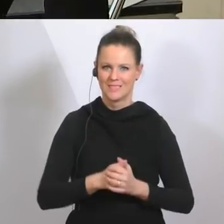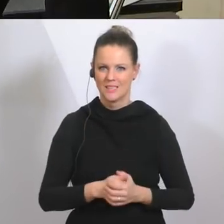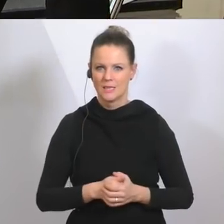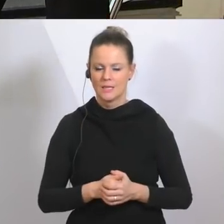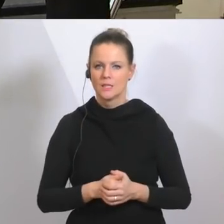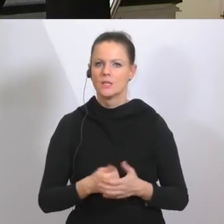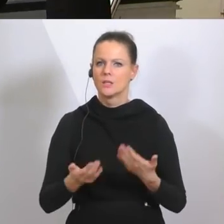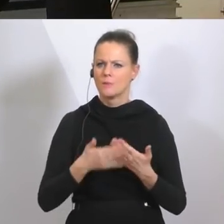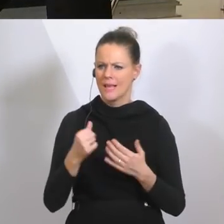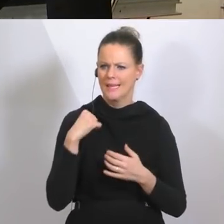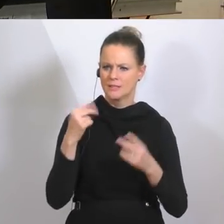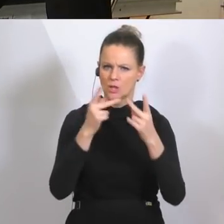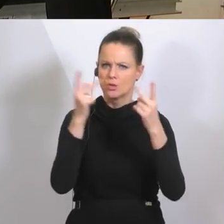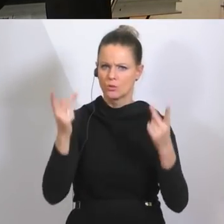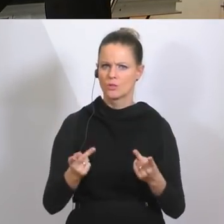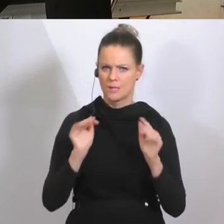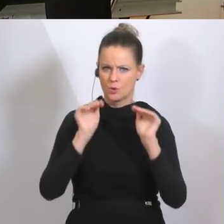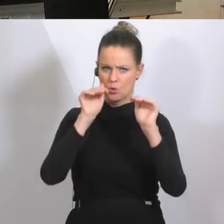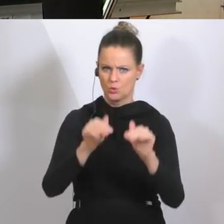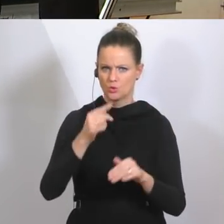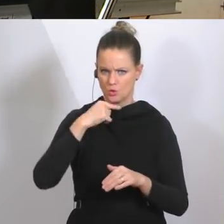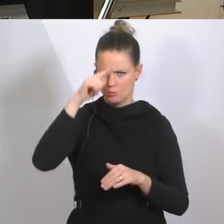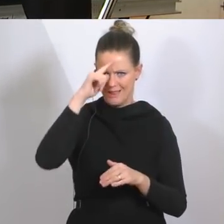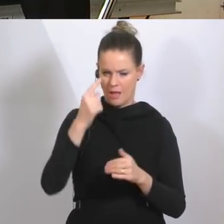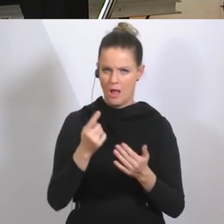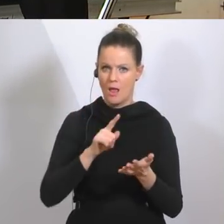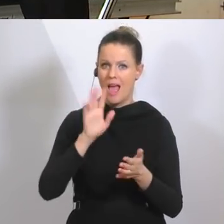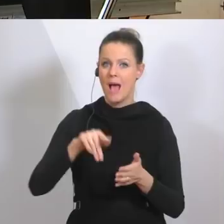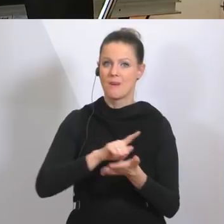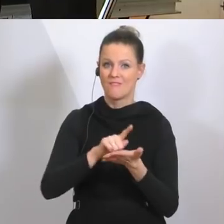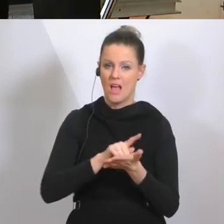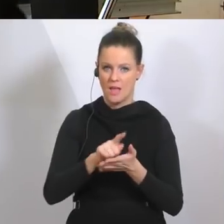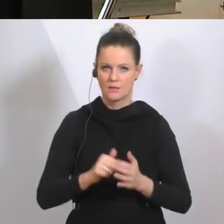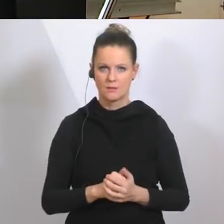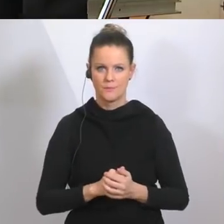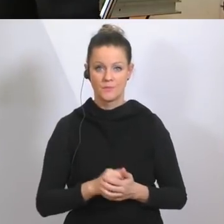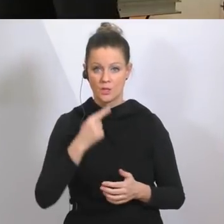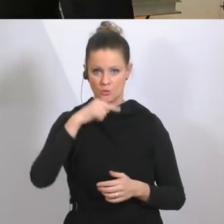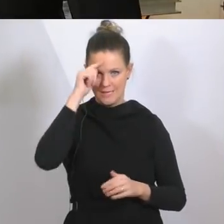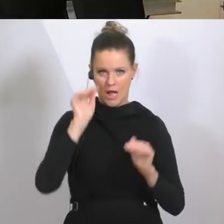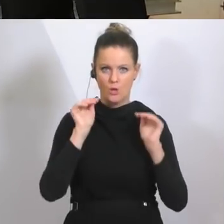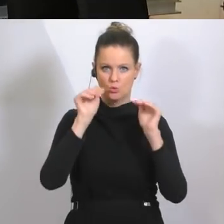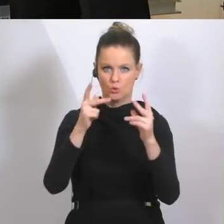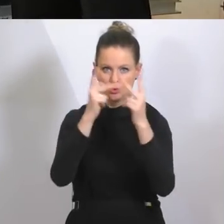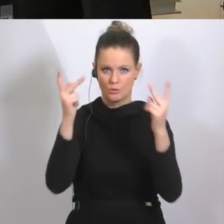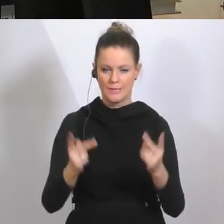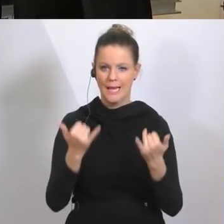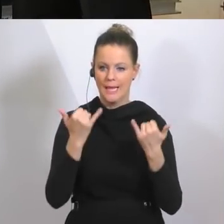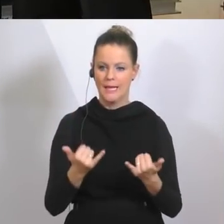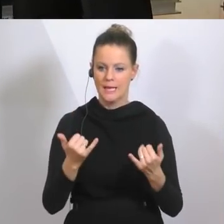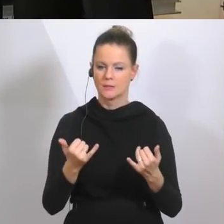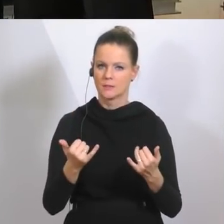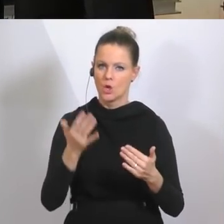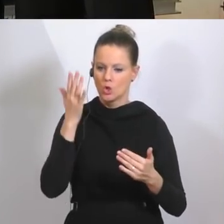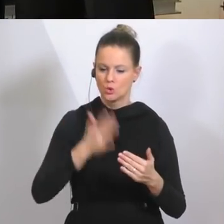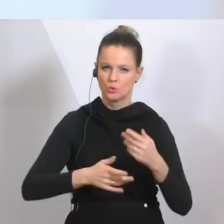für die Spitäler, das wir schon gestern angesprochen haben, ab wann soll es das geben? Das Schutzkonzept für Spitäler ist derzeit in der Schlussbearbeitung